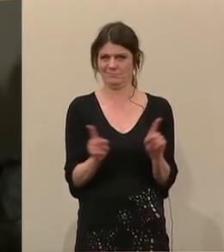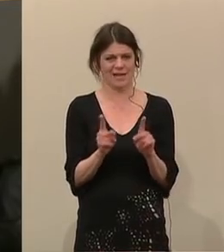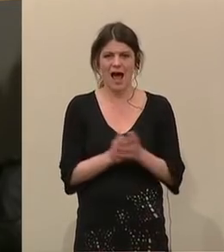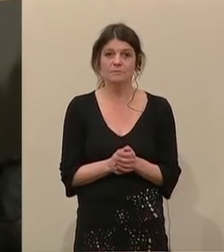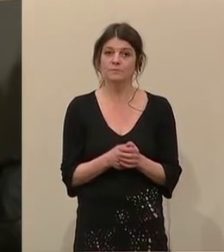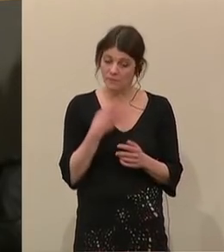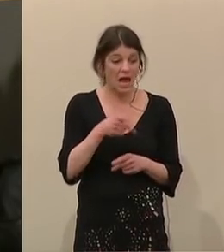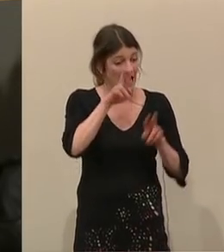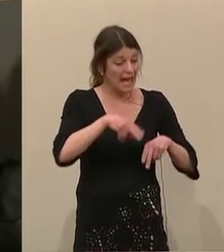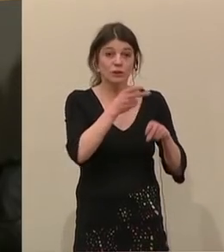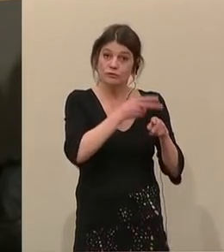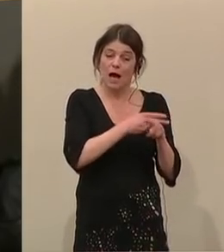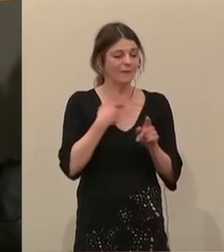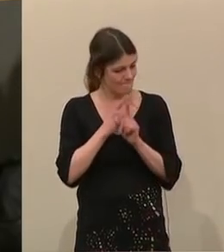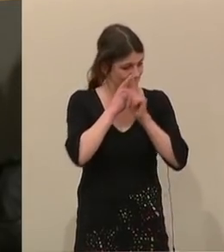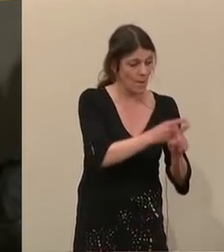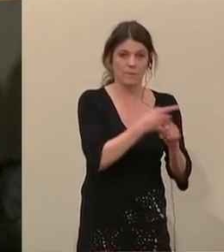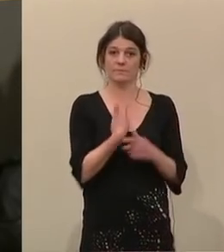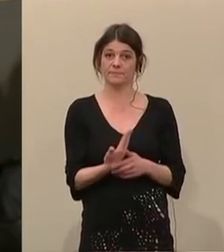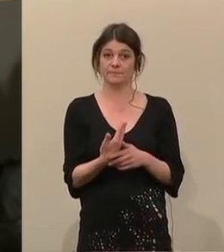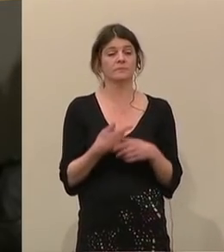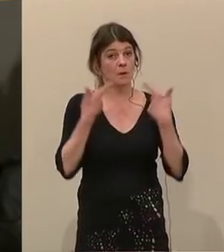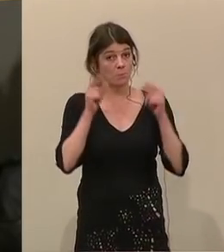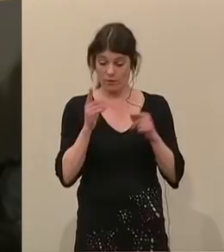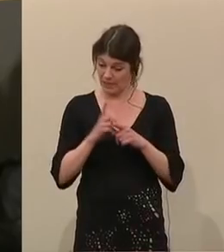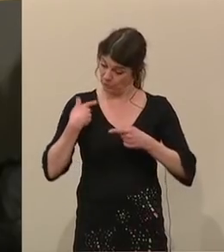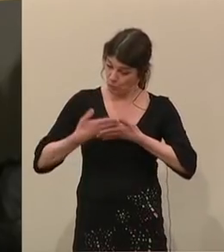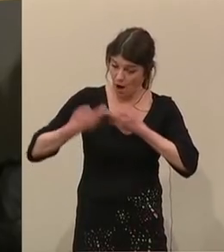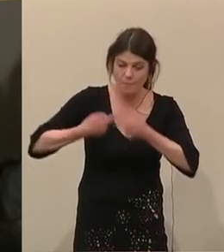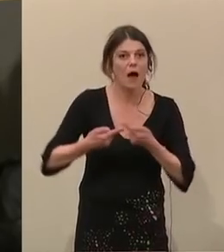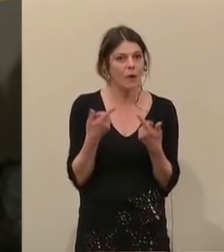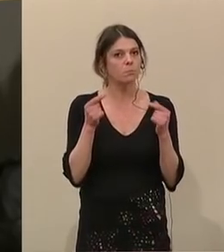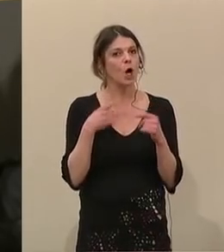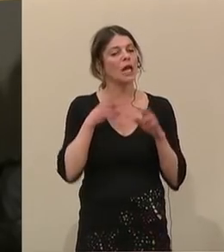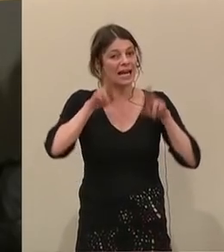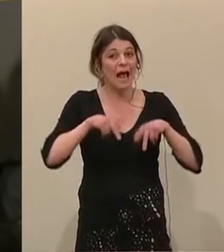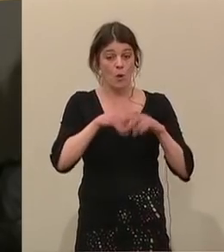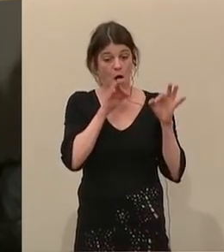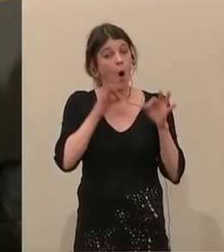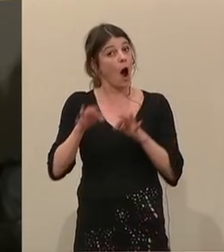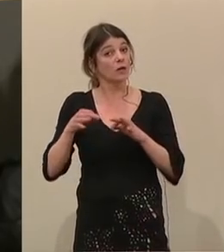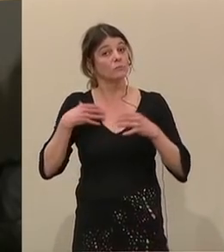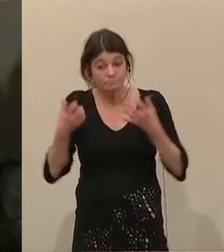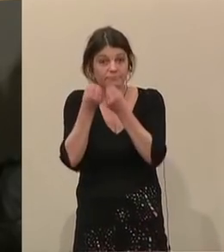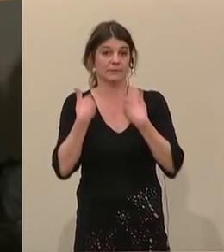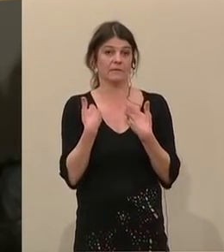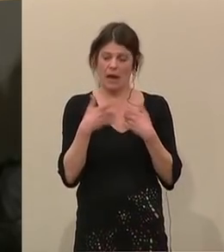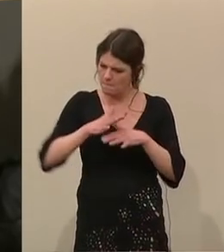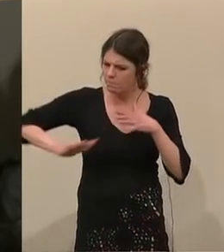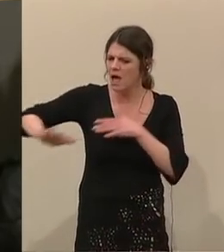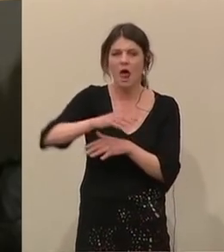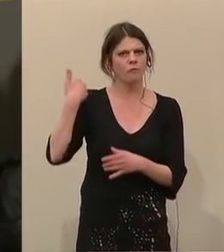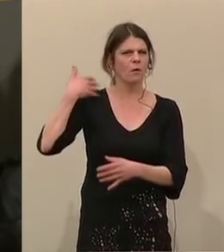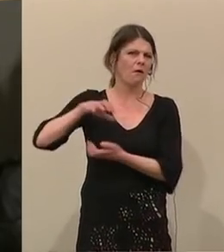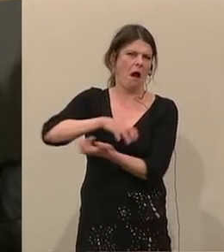einen Vollzug der Rechtsstaatlichkeit. Ich sehe, wenn wir so vorgehen, die Herstellung von Recht und Ordnung in einem Bereich, wo viel zu lange